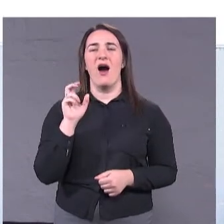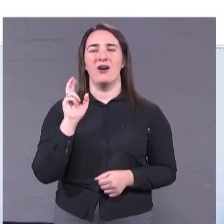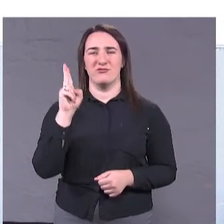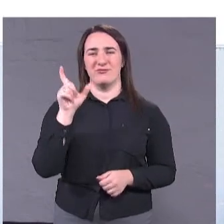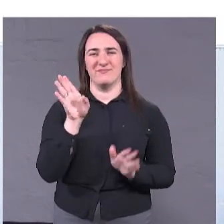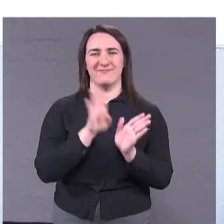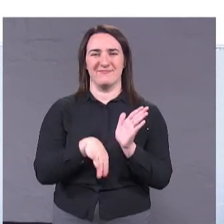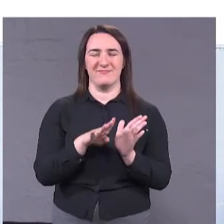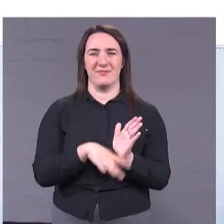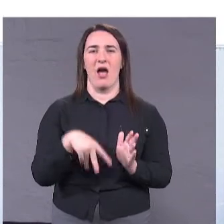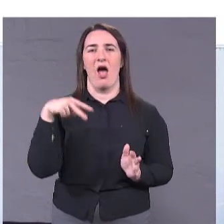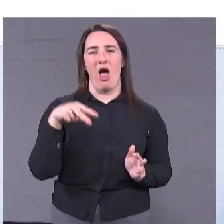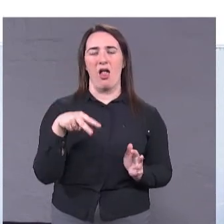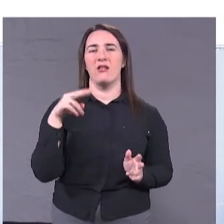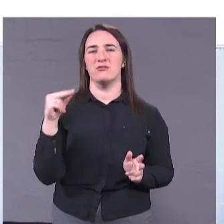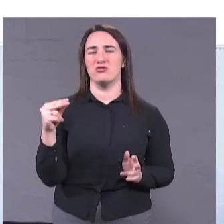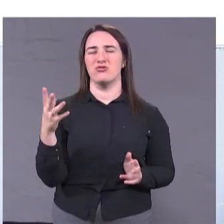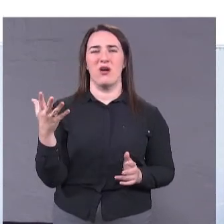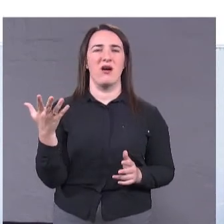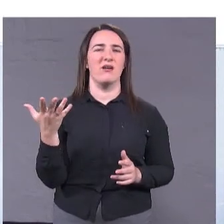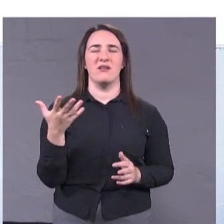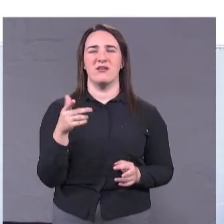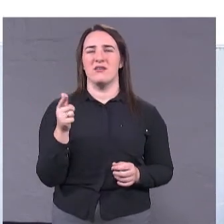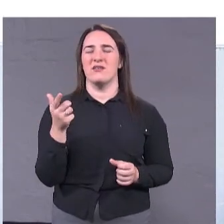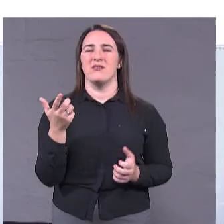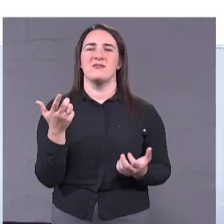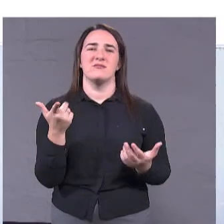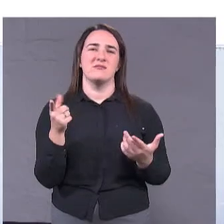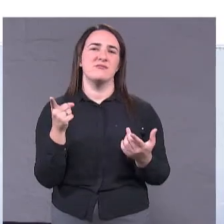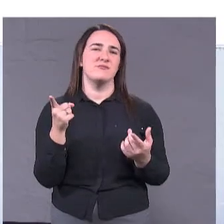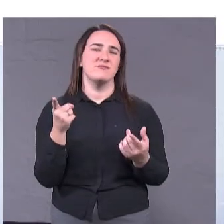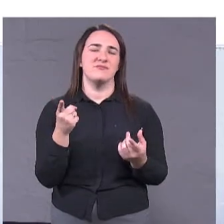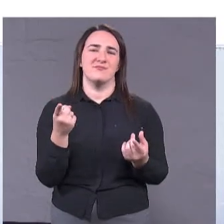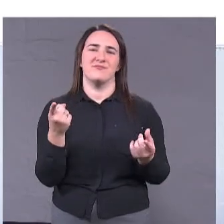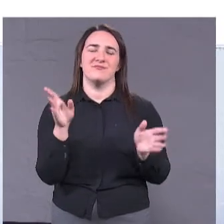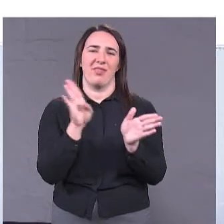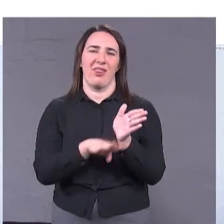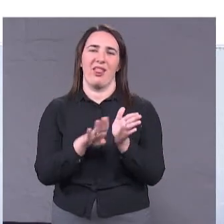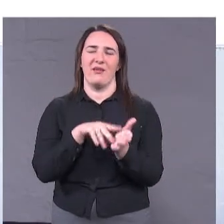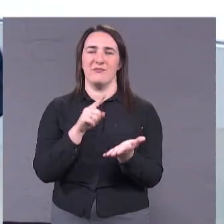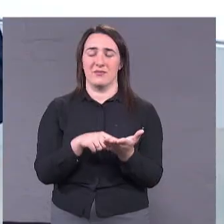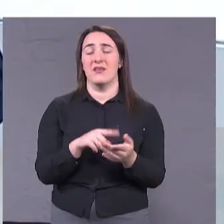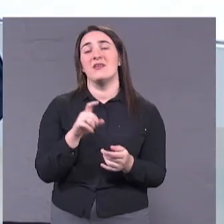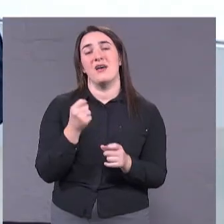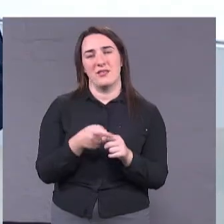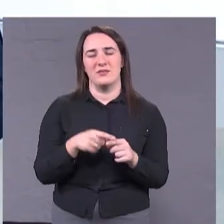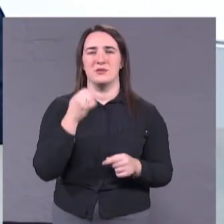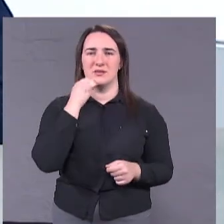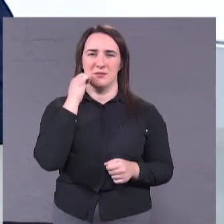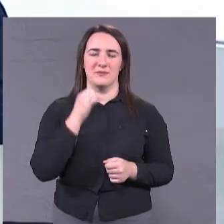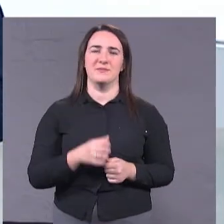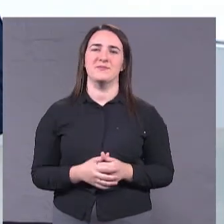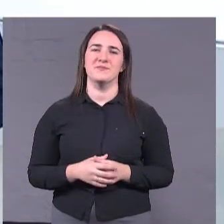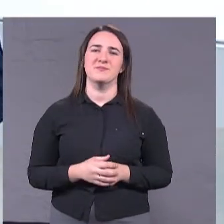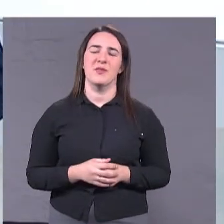Л, Ч, вони рішають совершенно такі. Ну, як би посівдневний питання. І за це спасибо. Ну, але ж ви знаєте, у нас є